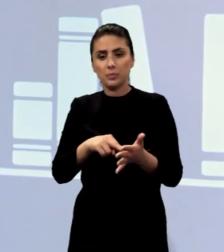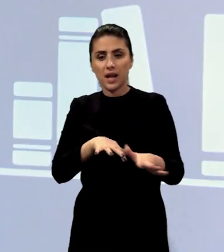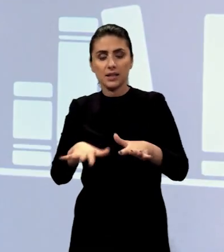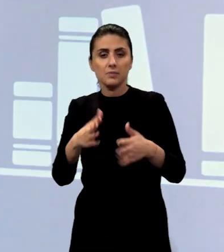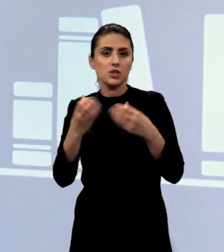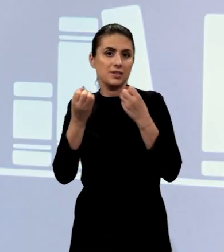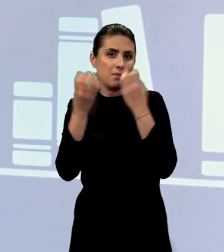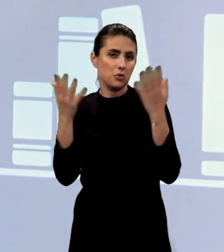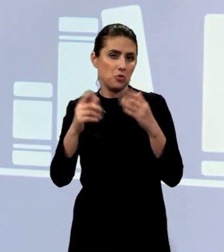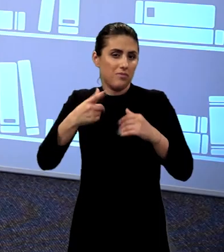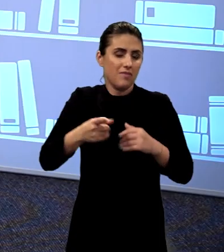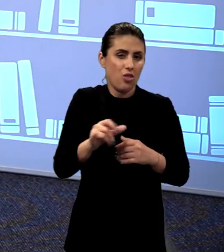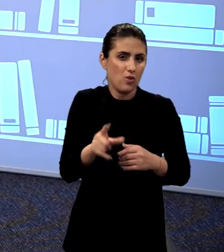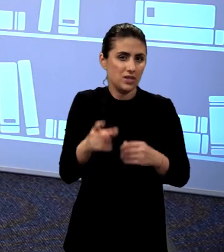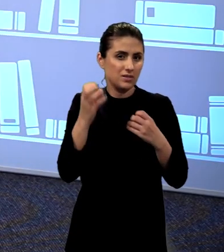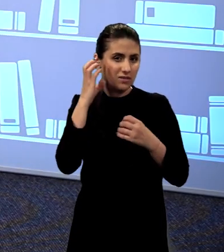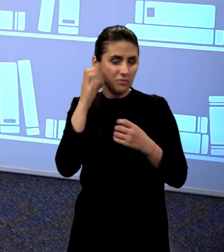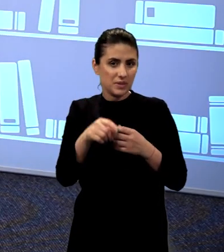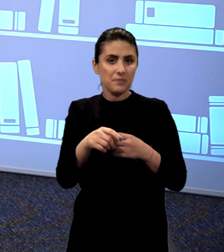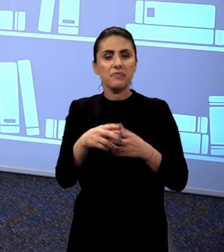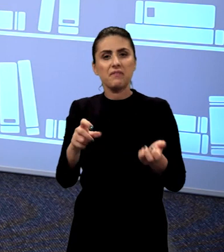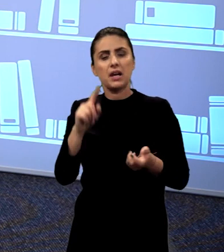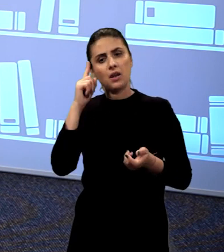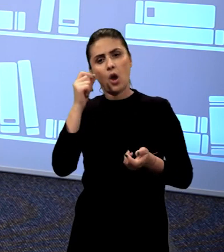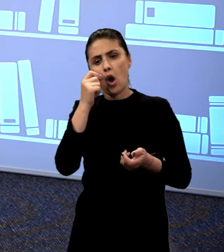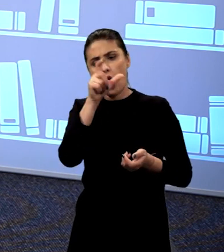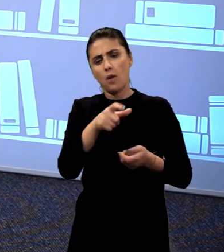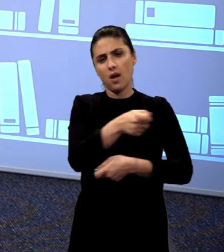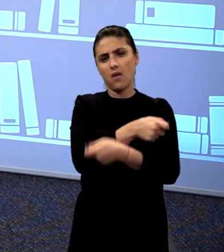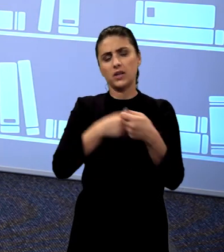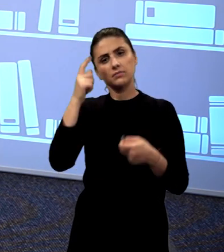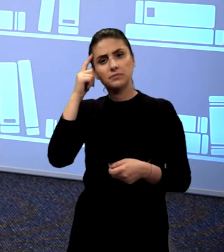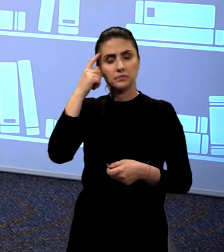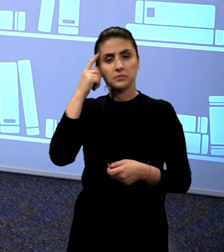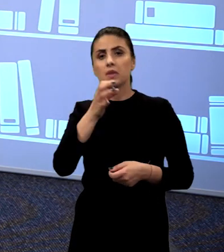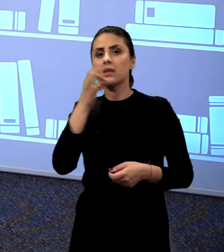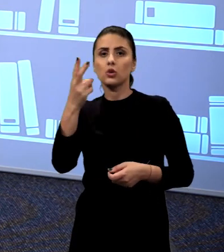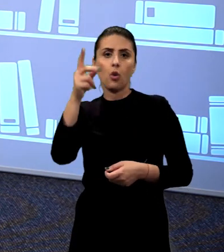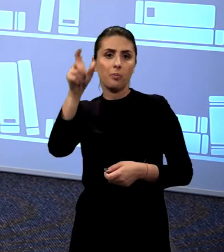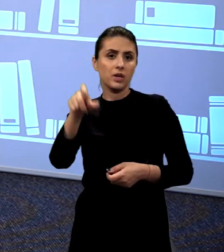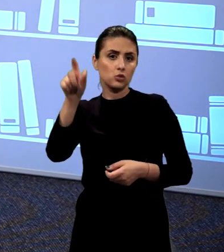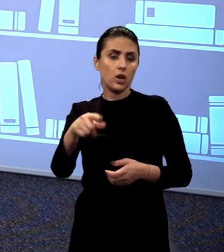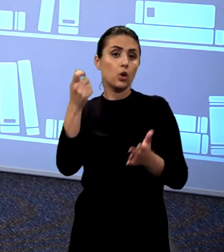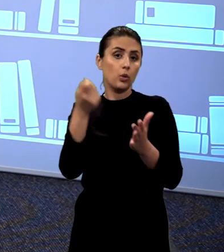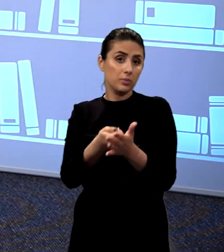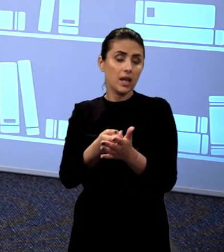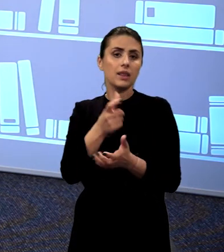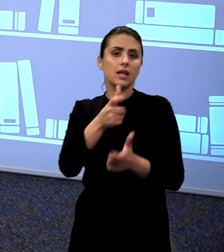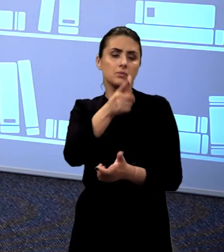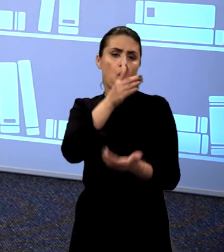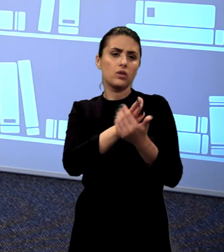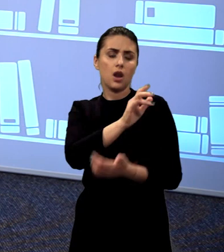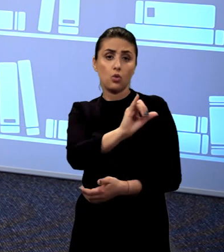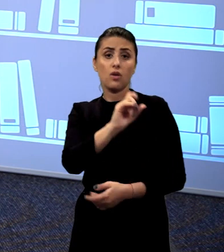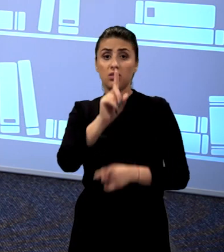celebrarea acestuia. Fără să stea mult pe gânduri, le-a spus celor doi potențial cumpărători despre hotărârea lui